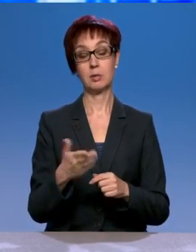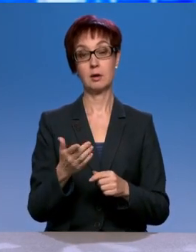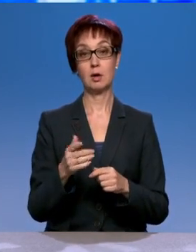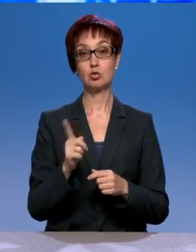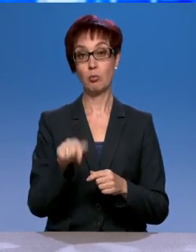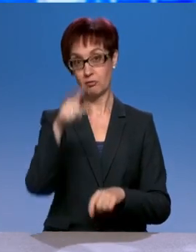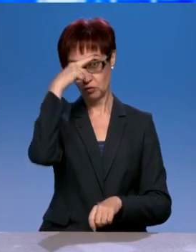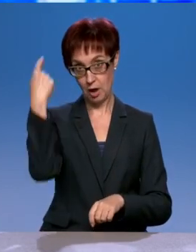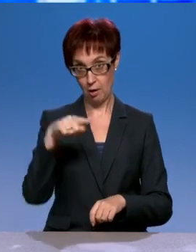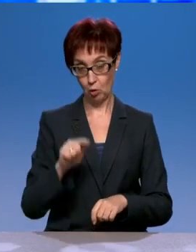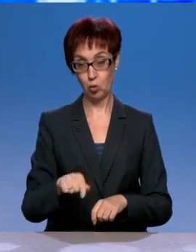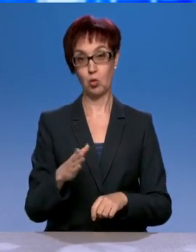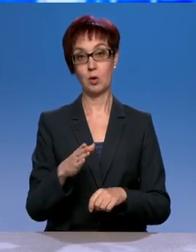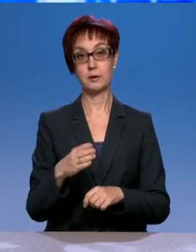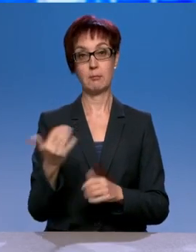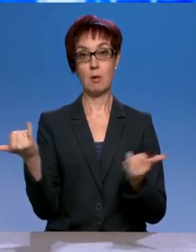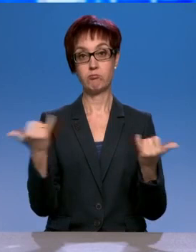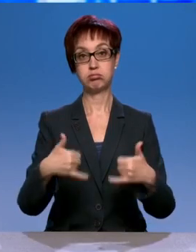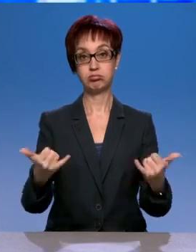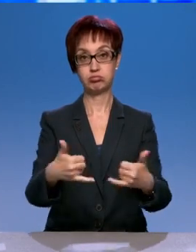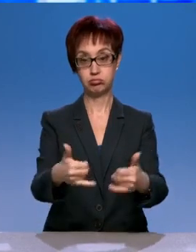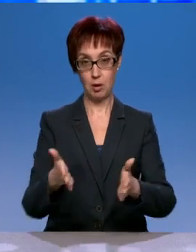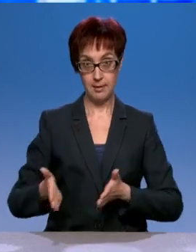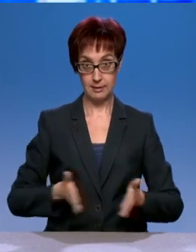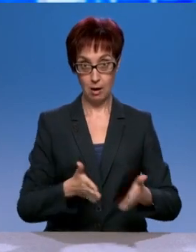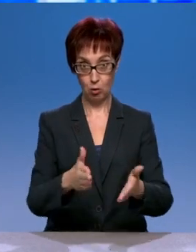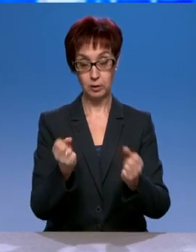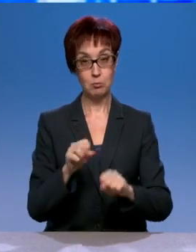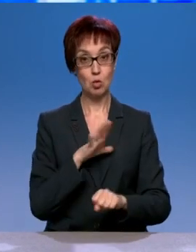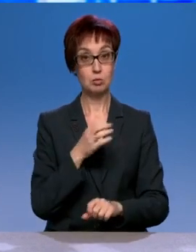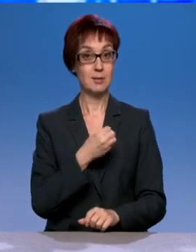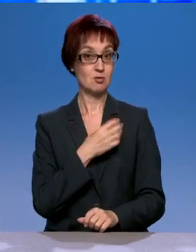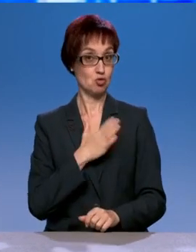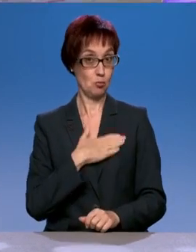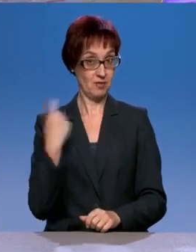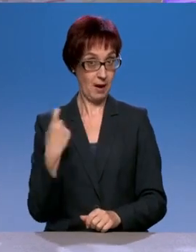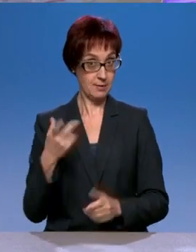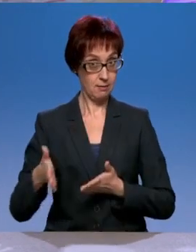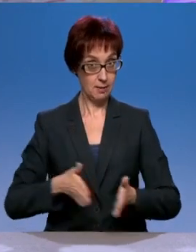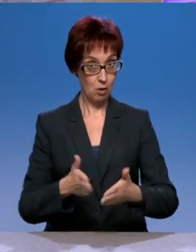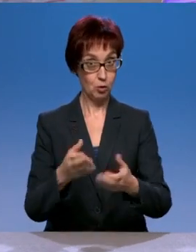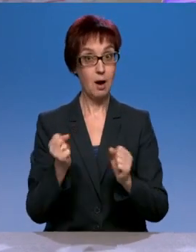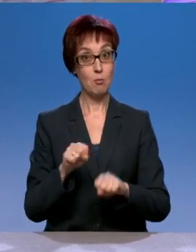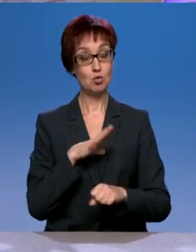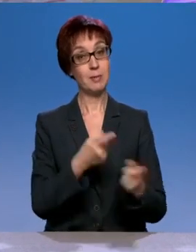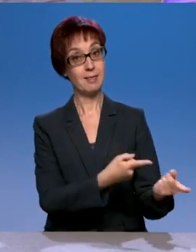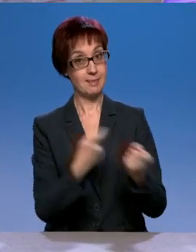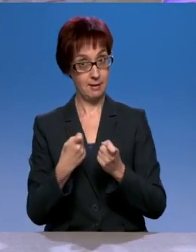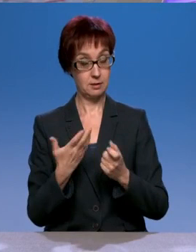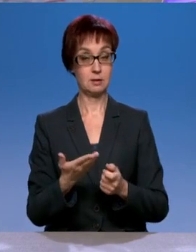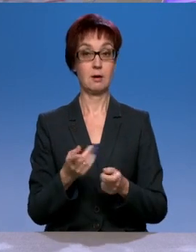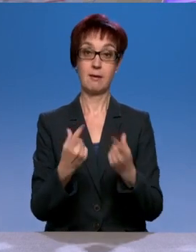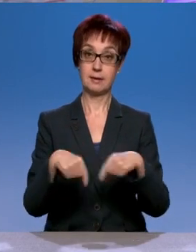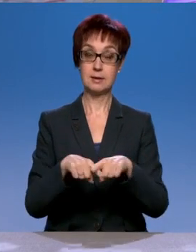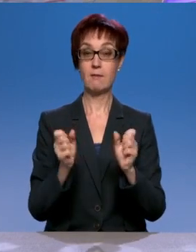поливали. Могут ездить поливальные машины собственника дороги, а могут ездить и подрядные поливальные машины. Организовать можно по-разному.